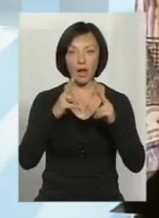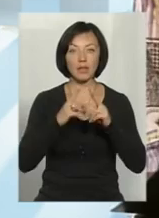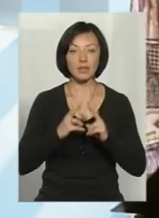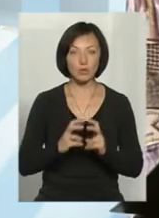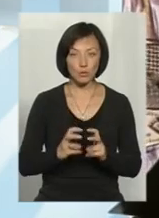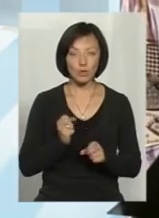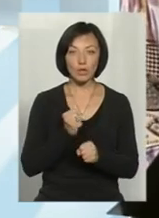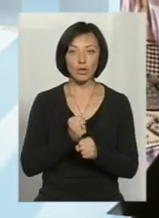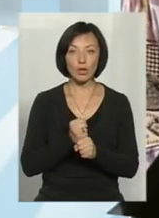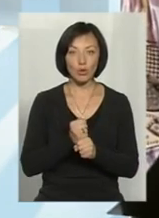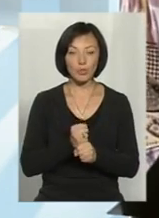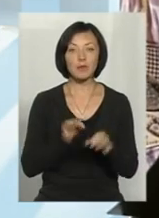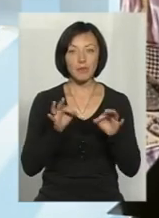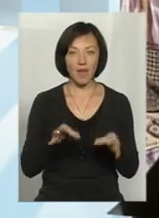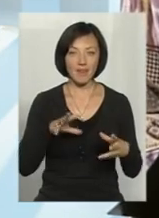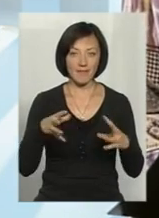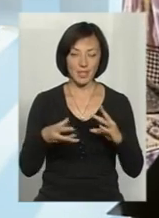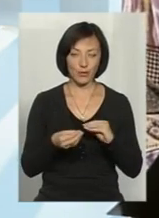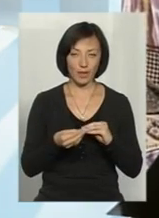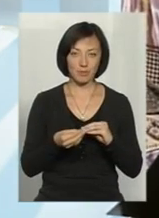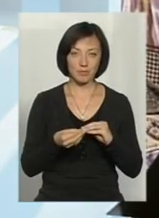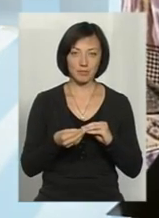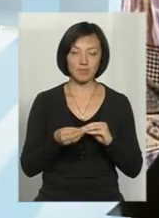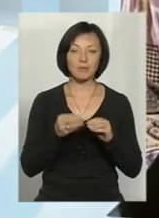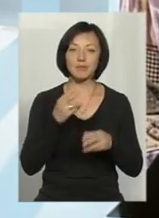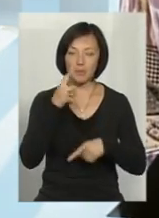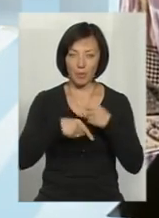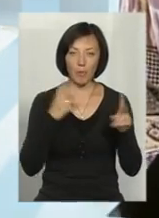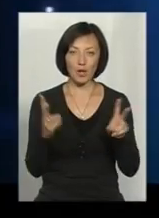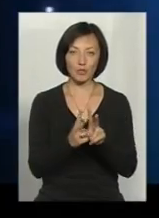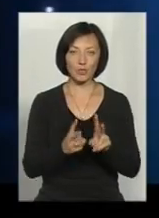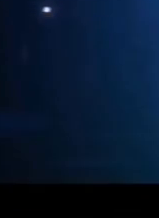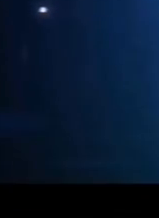Думайте, аналізуйте, робіть правильні висновки. Побачимось.